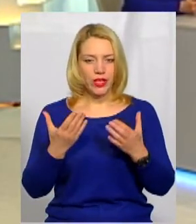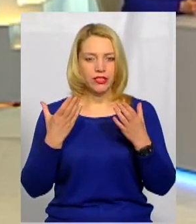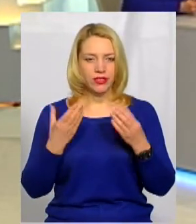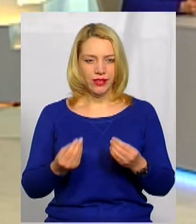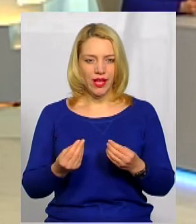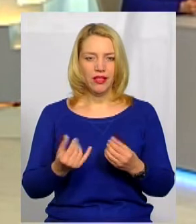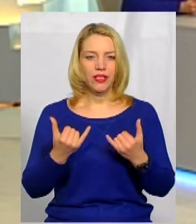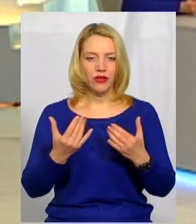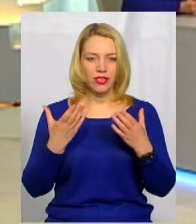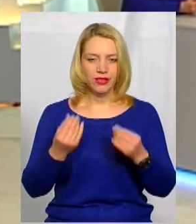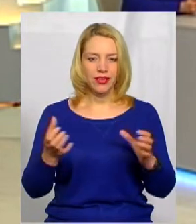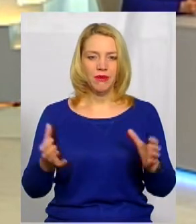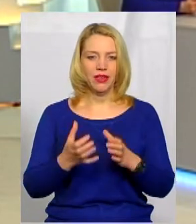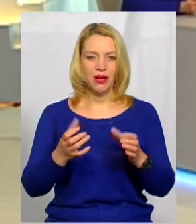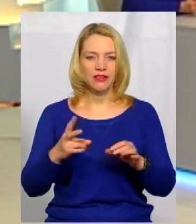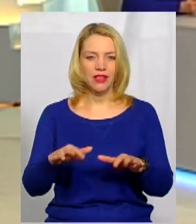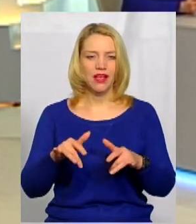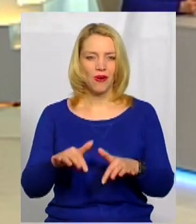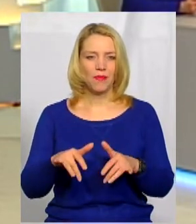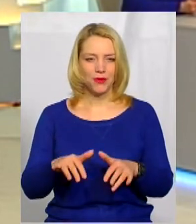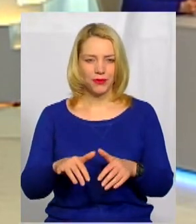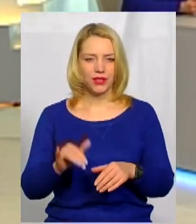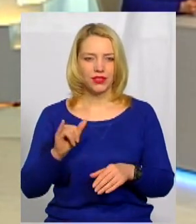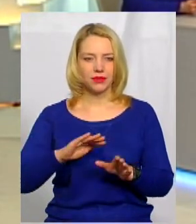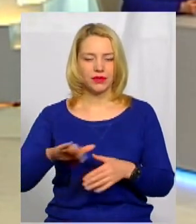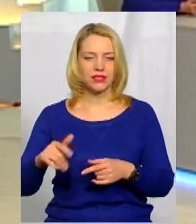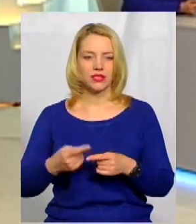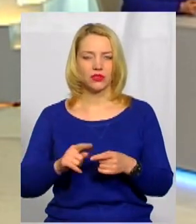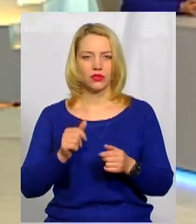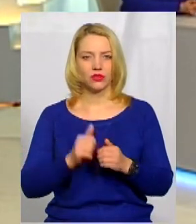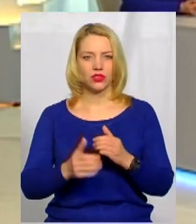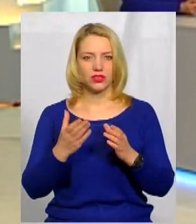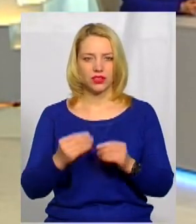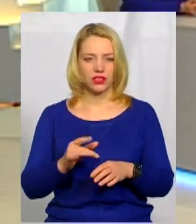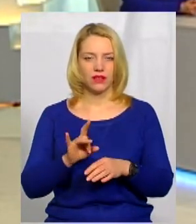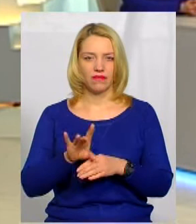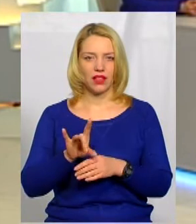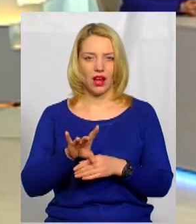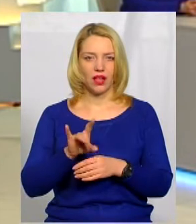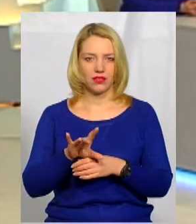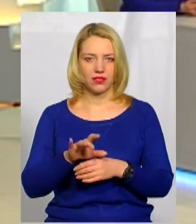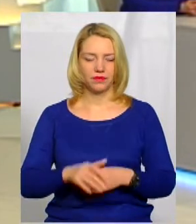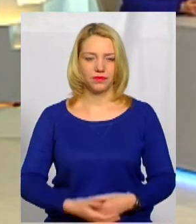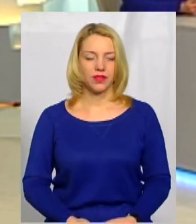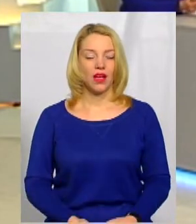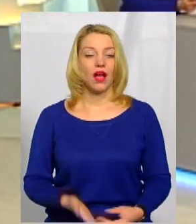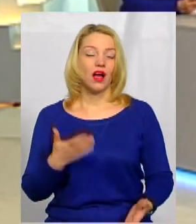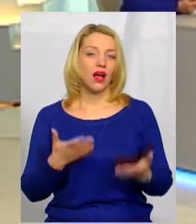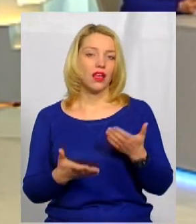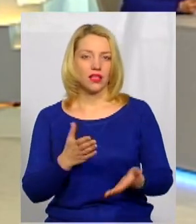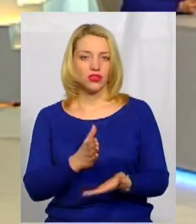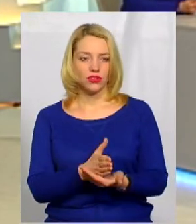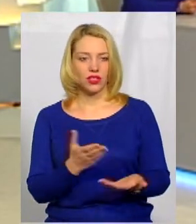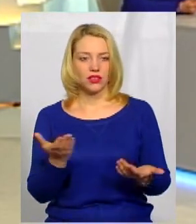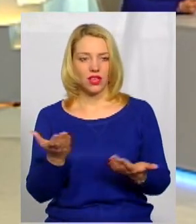зберігається на комп'ютері напроти 10 днів, після чого кожен день. Відаляється, так. А якщо є